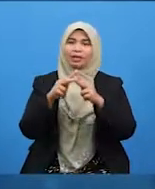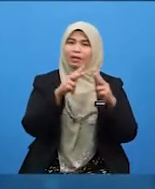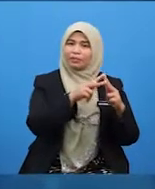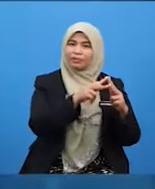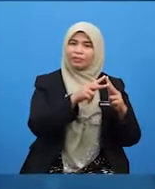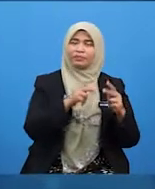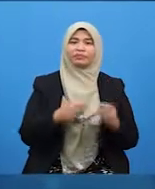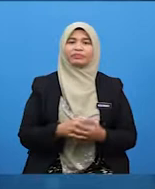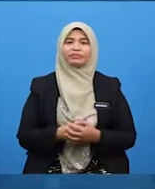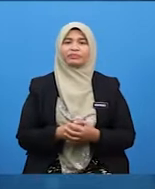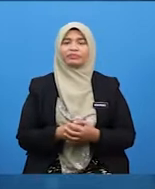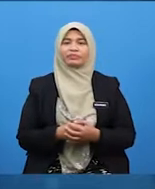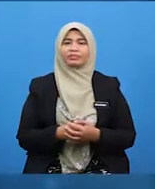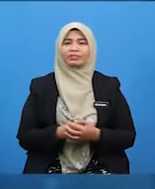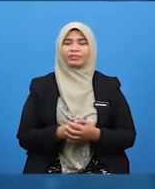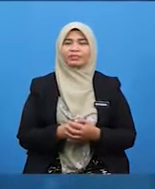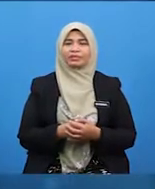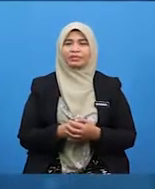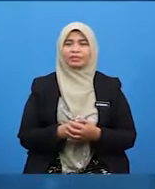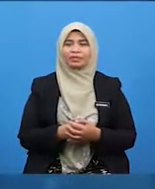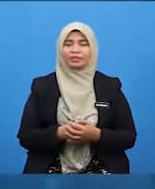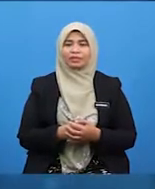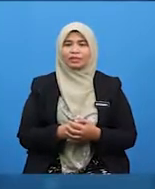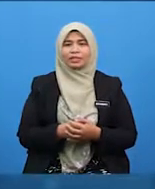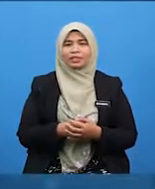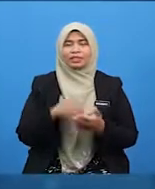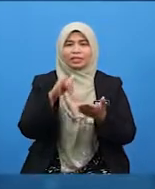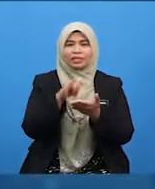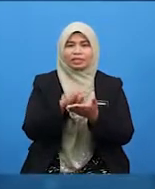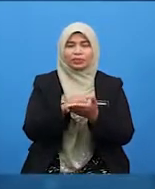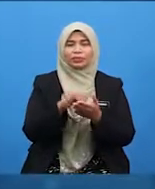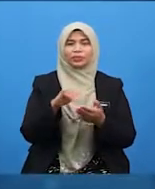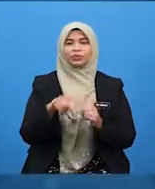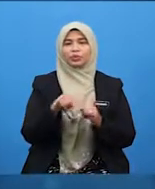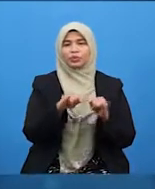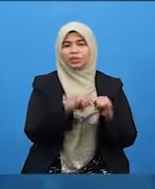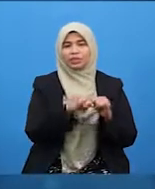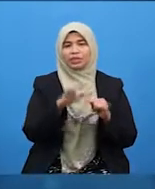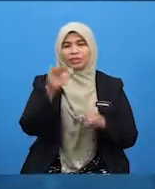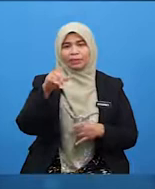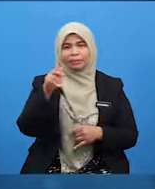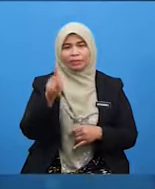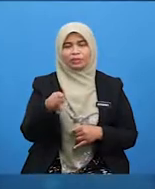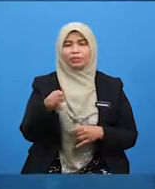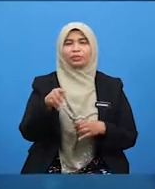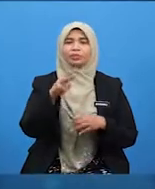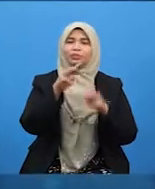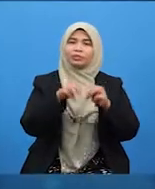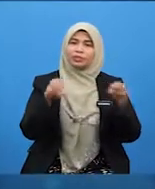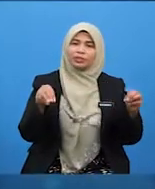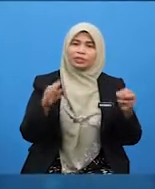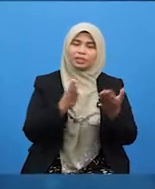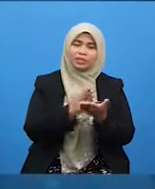bukan? Haa, itu jugalah yang perlu murid-murid